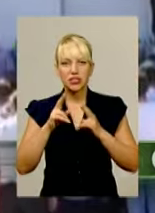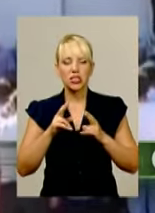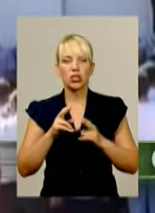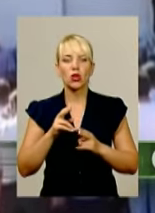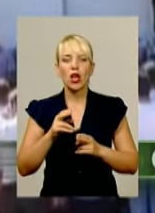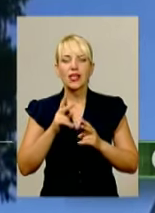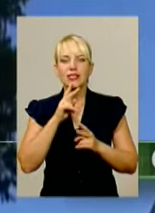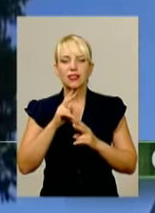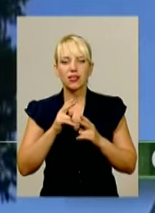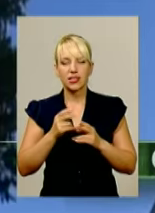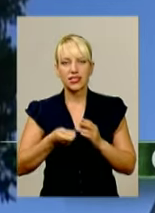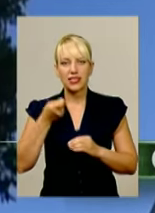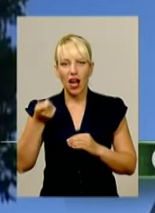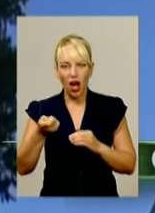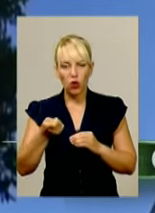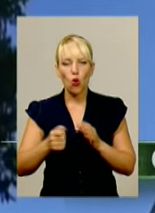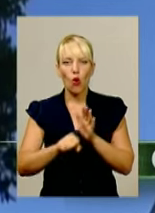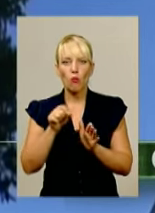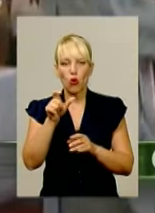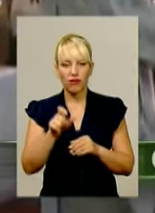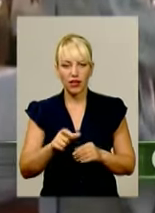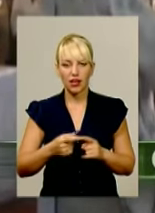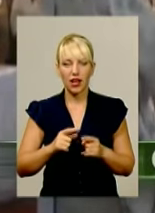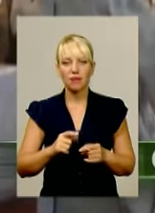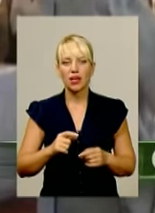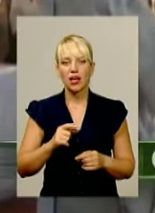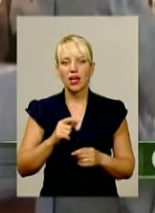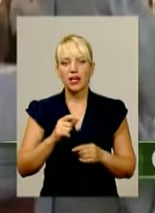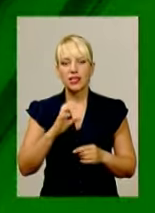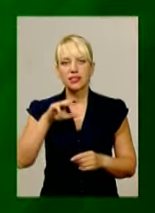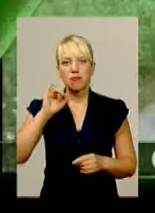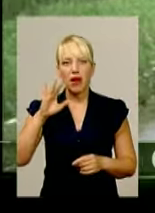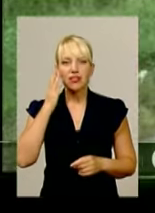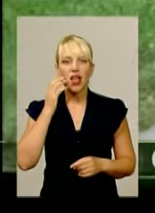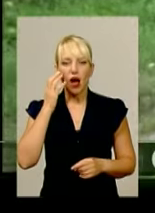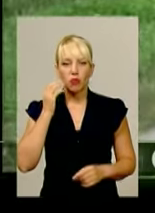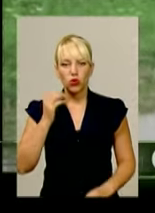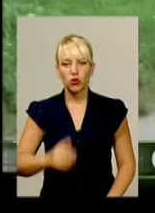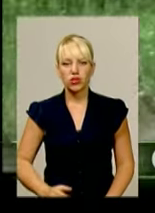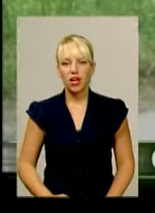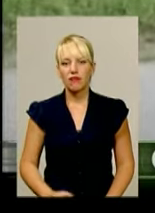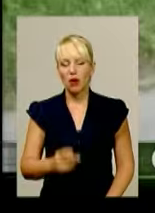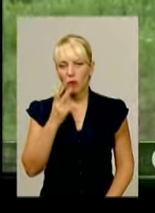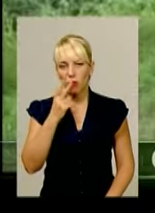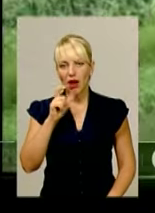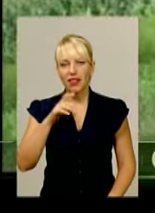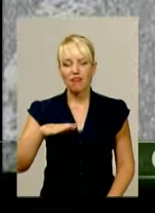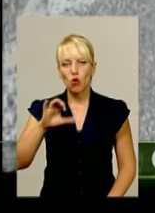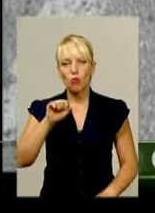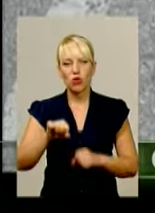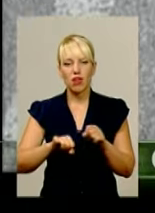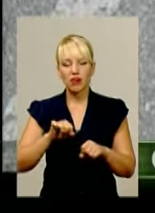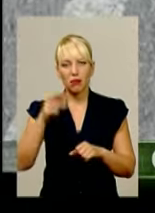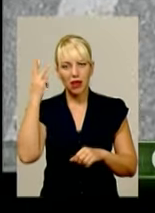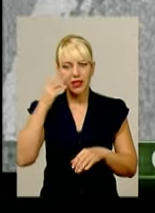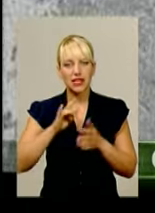Свято врожаю православні та греко-католики відзначають преображення Господня. Побачити Європу на велосипеді. Хмельницький